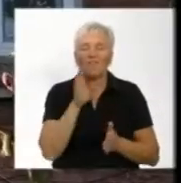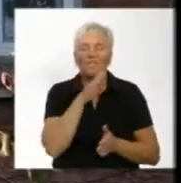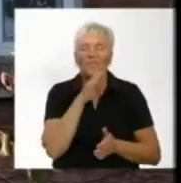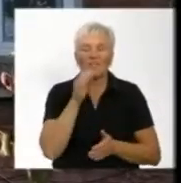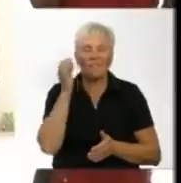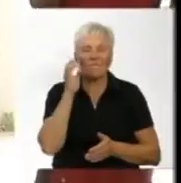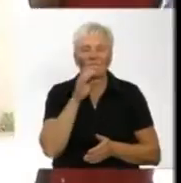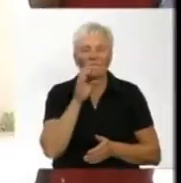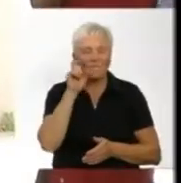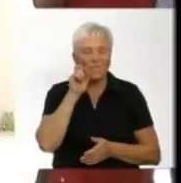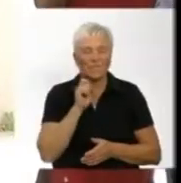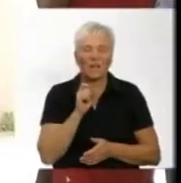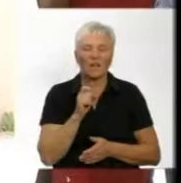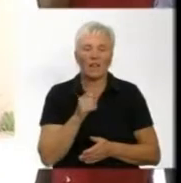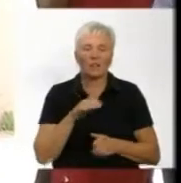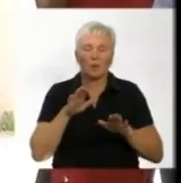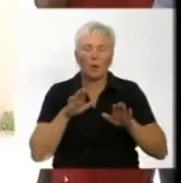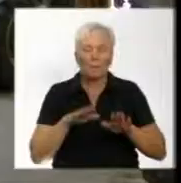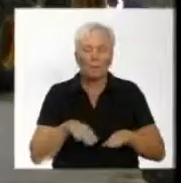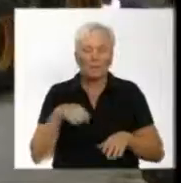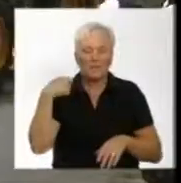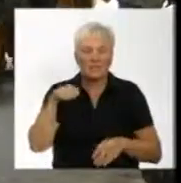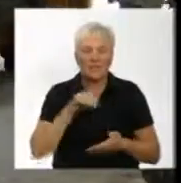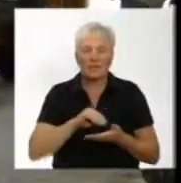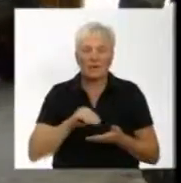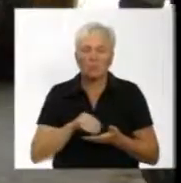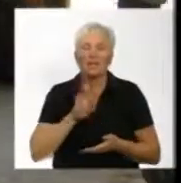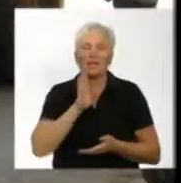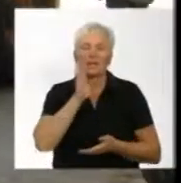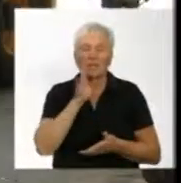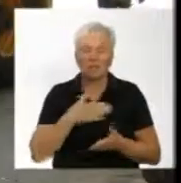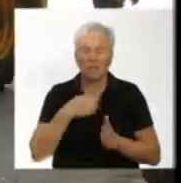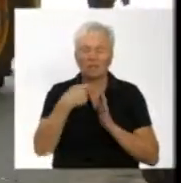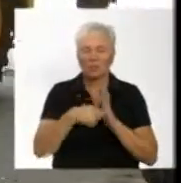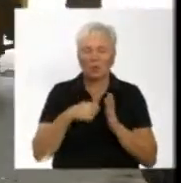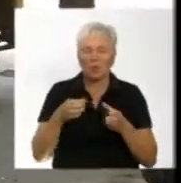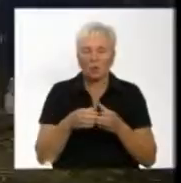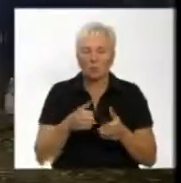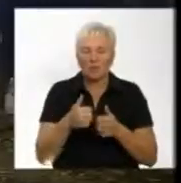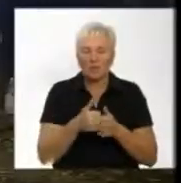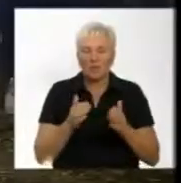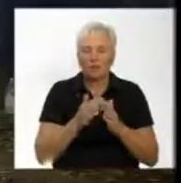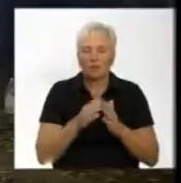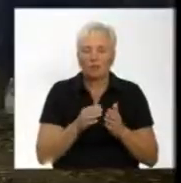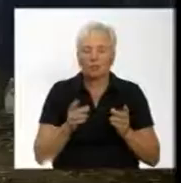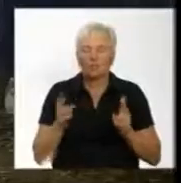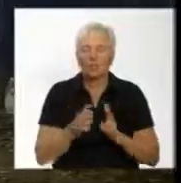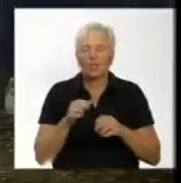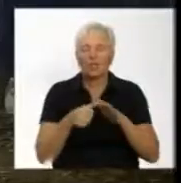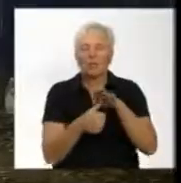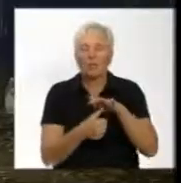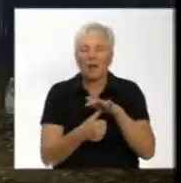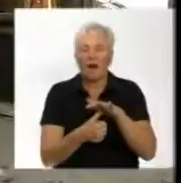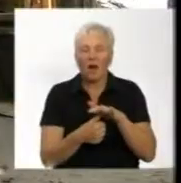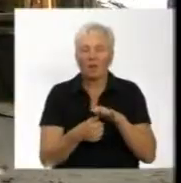звернення до Вінницького міського голови і до президента України. Зранку наша знімальна група біля будинку зустрічає бригаду працівників Вінниця